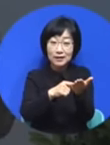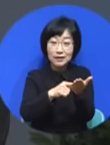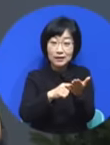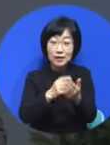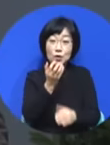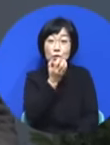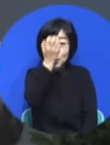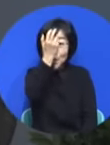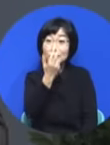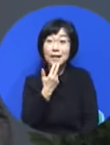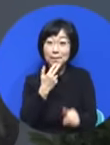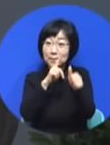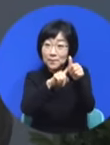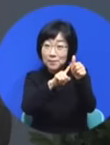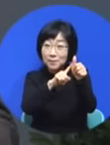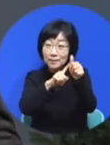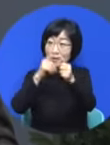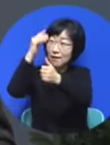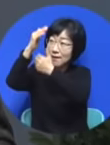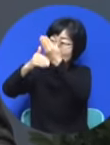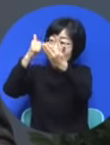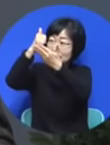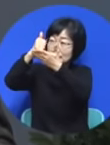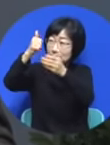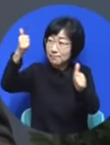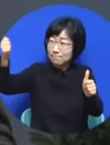요셉과 함께 하심으로